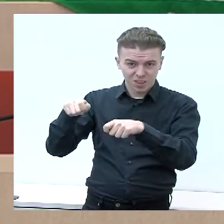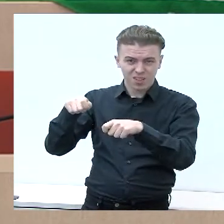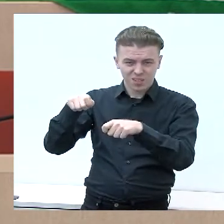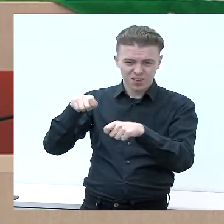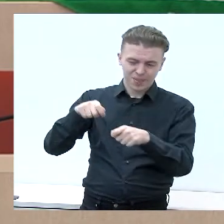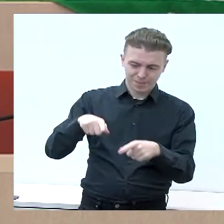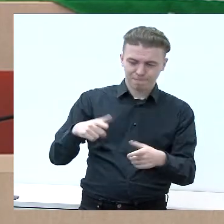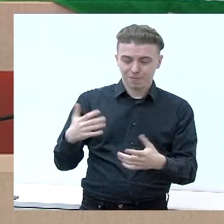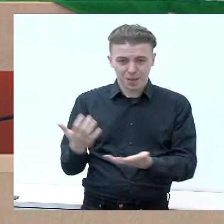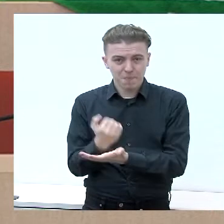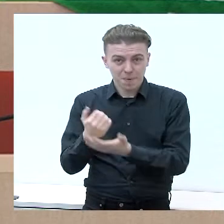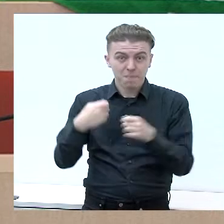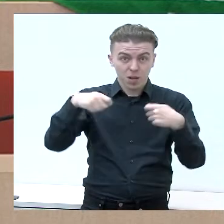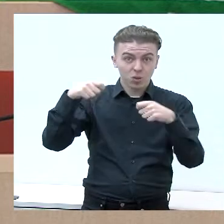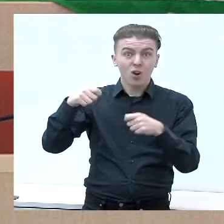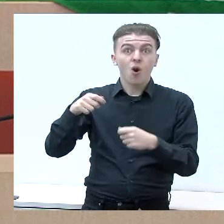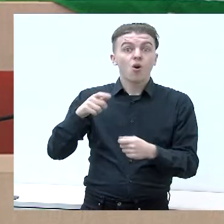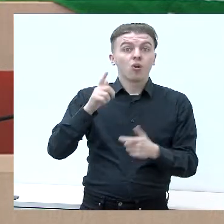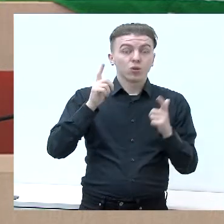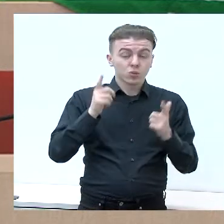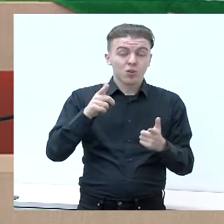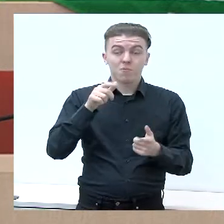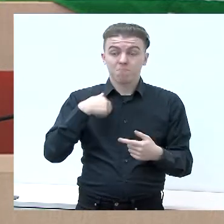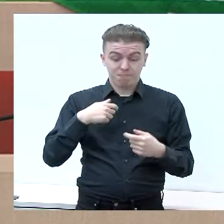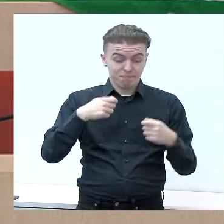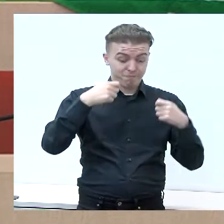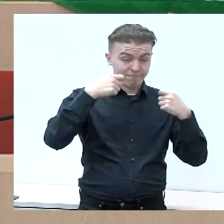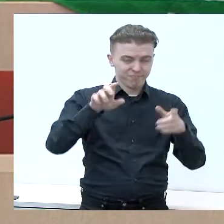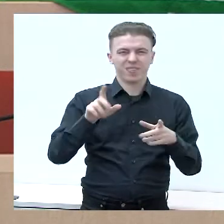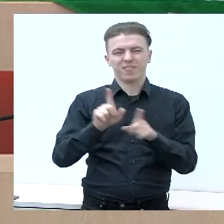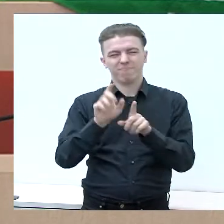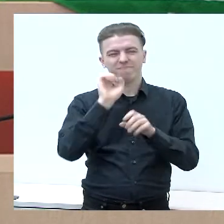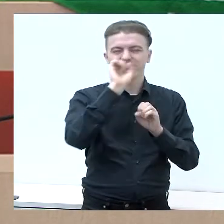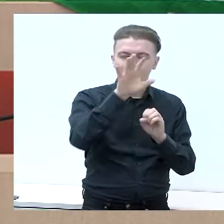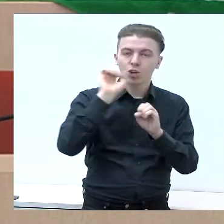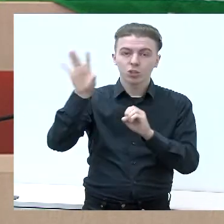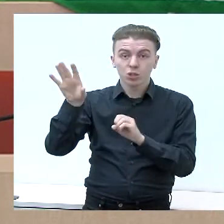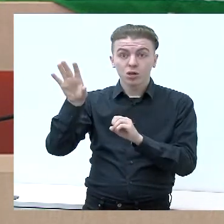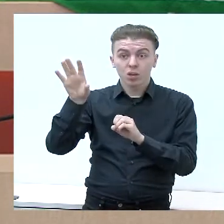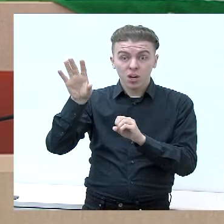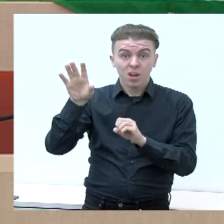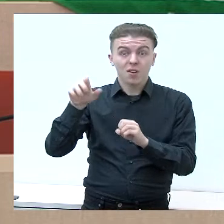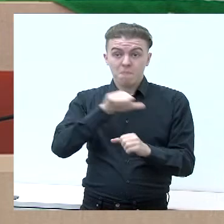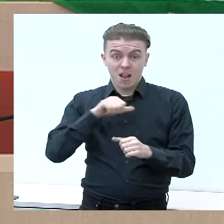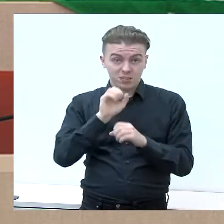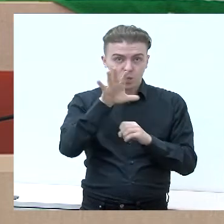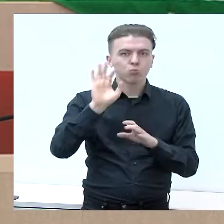pagamintą produkciją, gatavą produkciją eksportuojant, mes turėtume žymiai didesnę pridėtinę vertę.